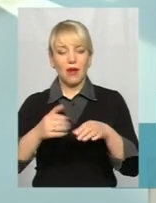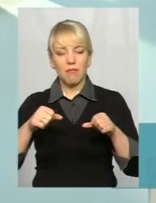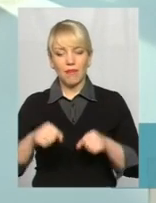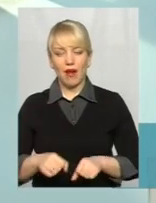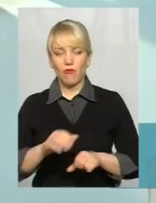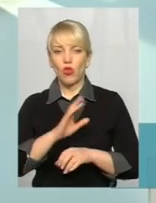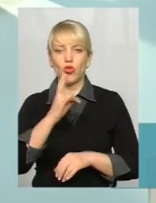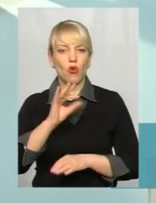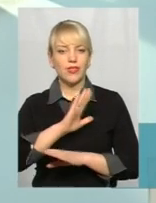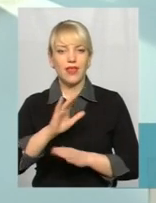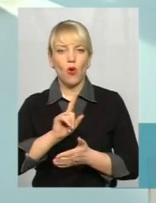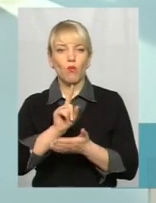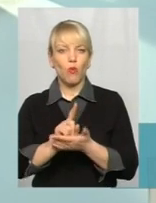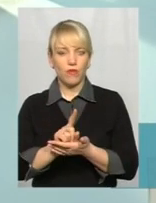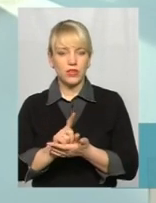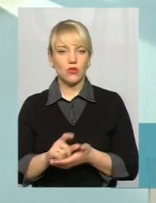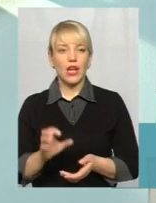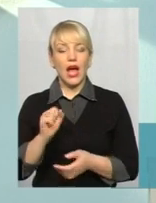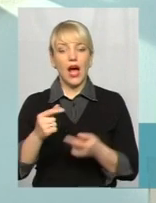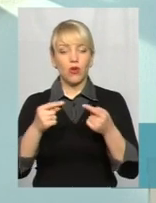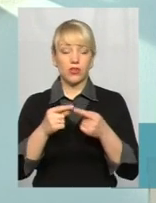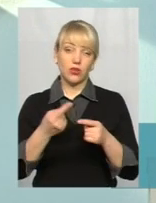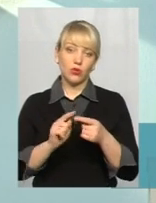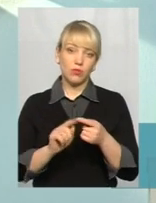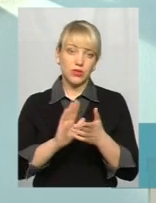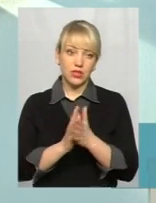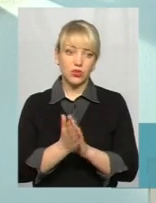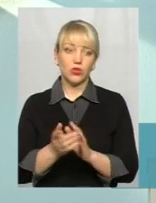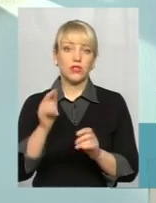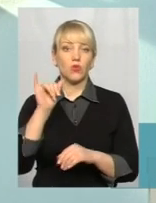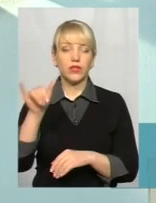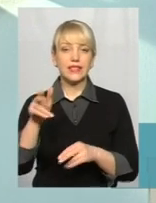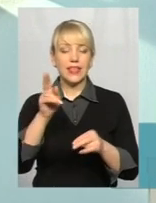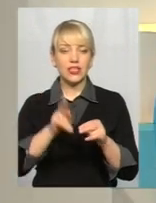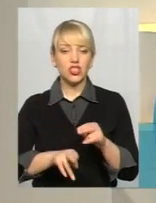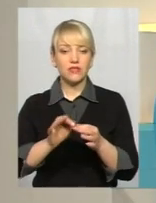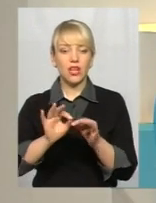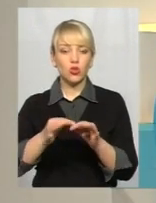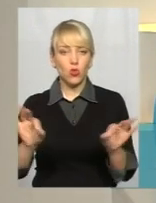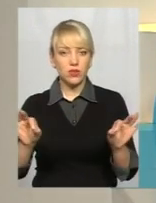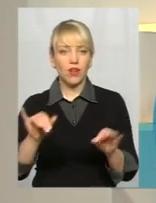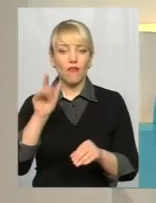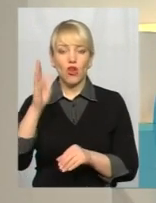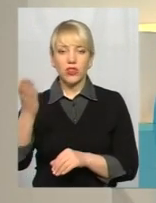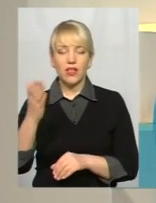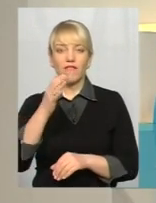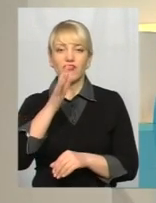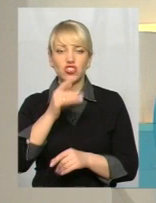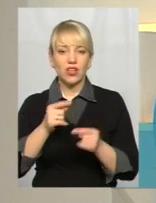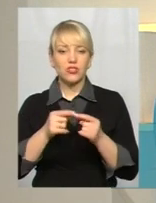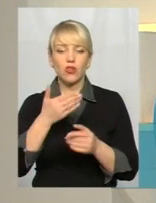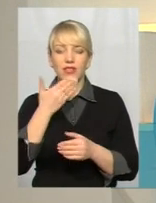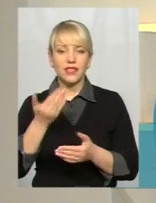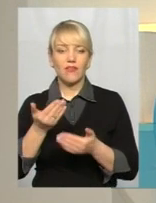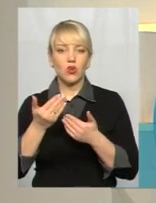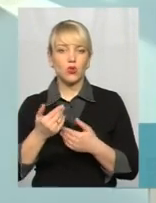як багато хто про це трактує. А конкретно по цій ситуації в них закінчився дозвіл, відповідно вони вчасно не звернулися щодо продовження.